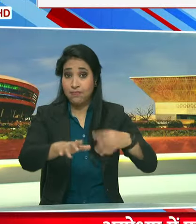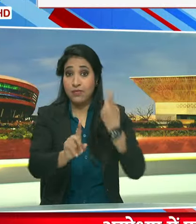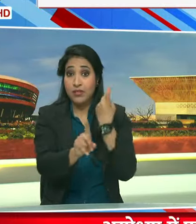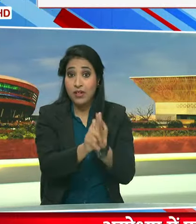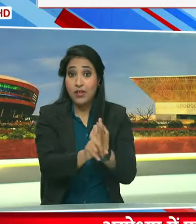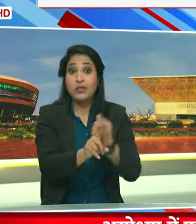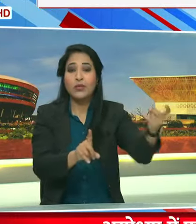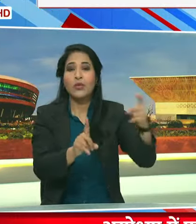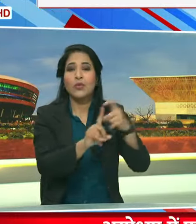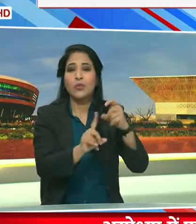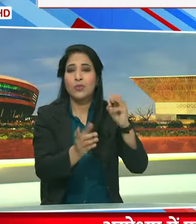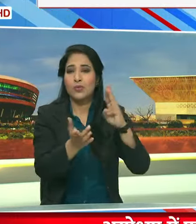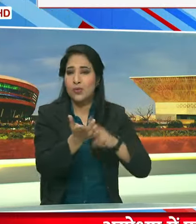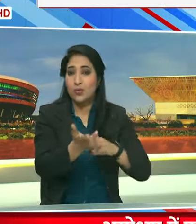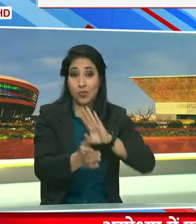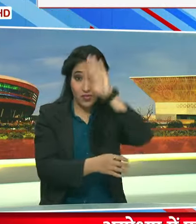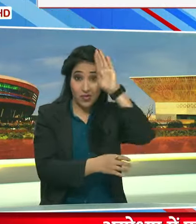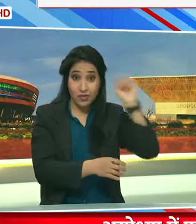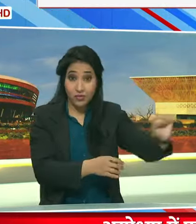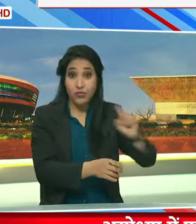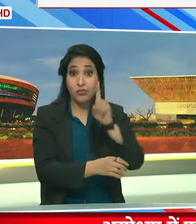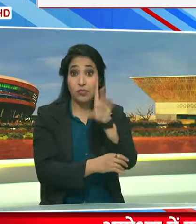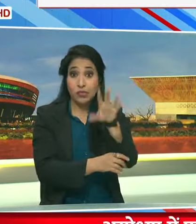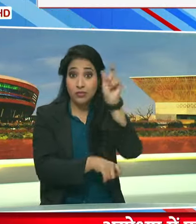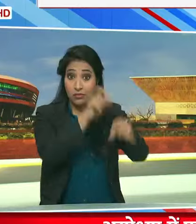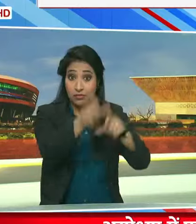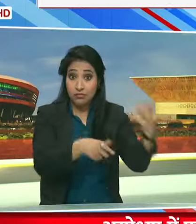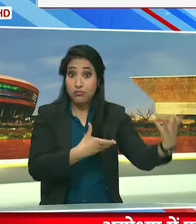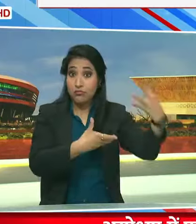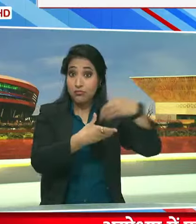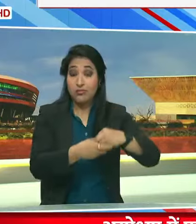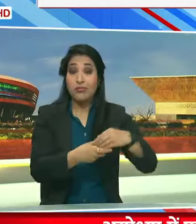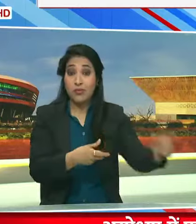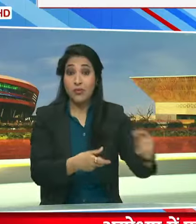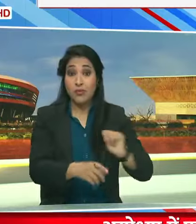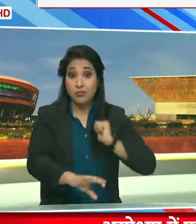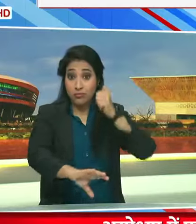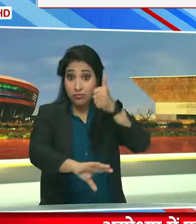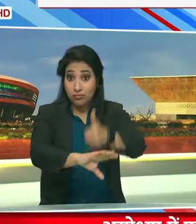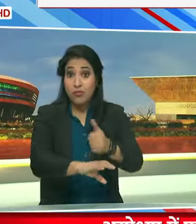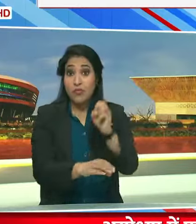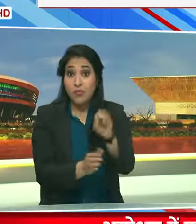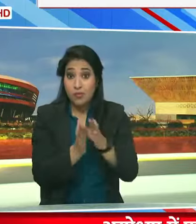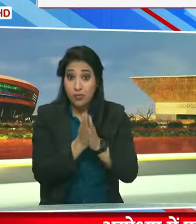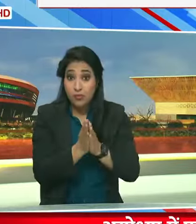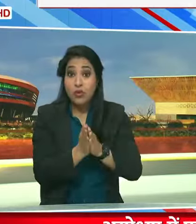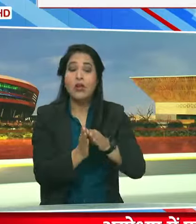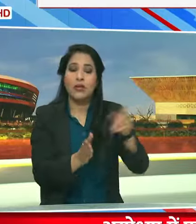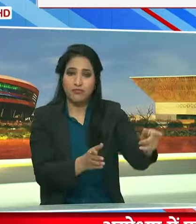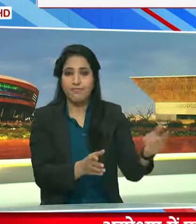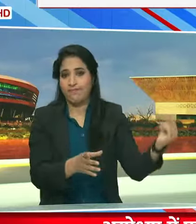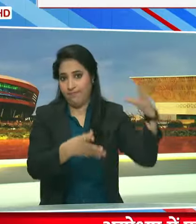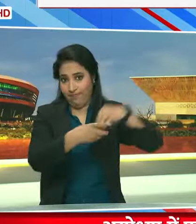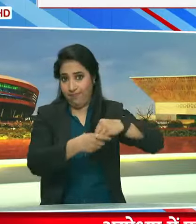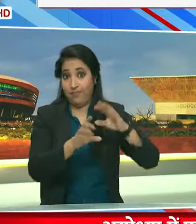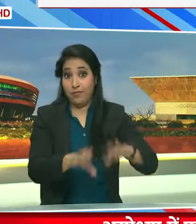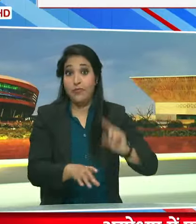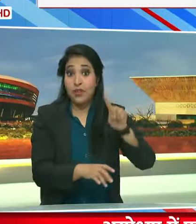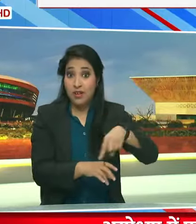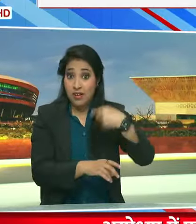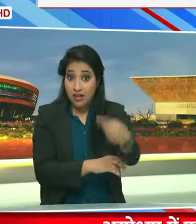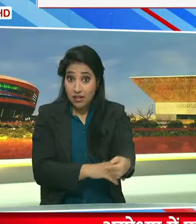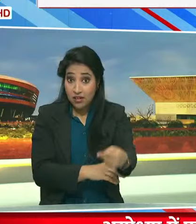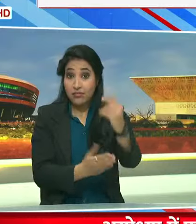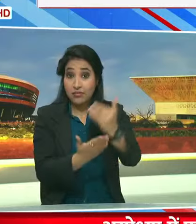के डोम राजा सहिद 15 लोग होंगे प्रान प्रतिष्टा अनुष्ठान के यजमान कल होने